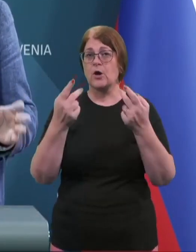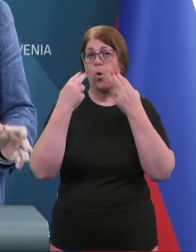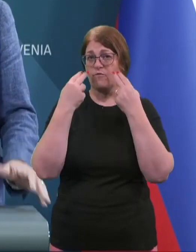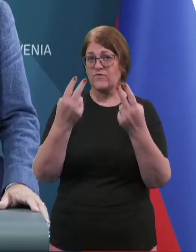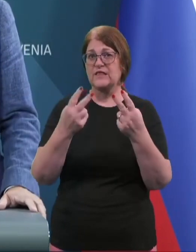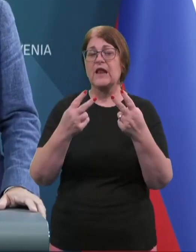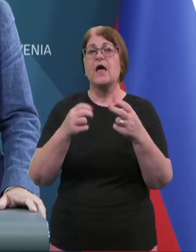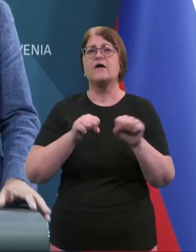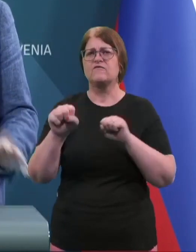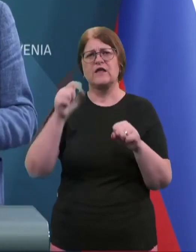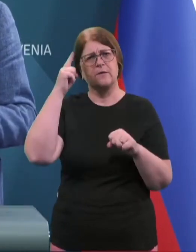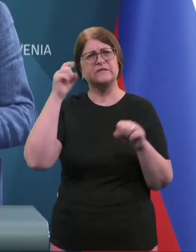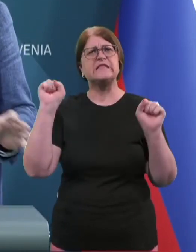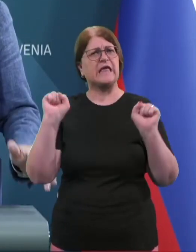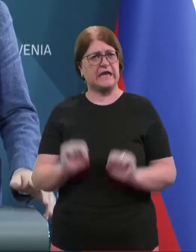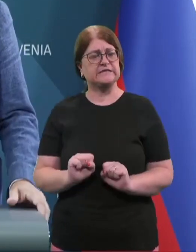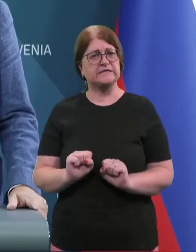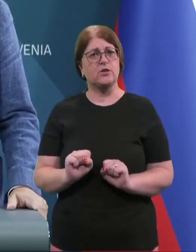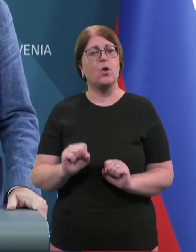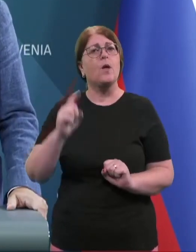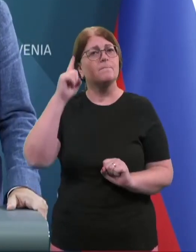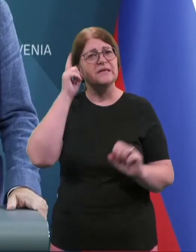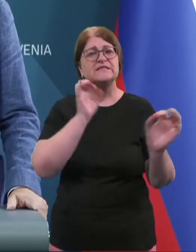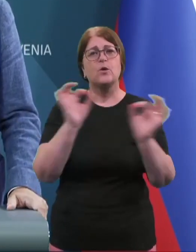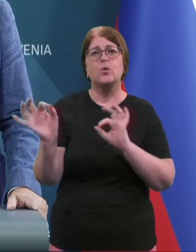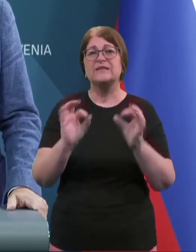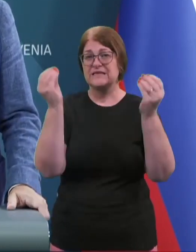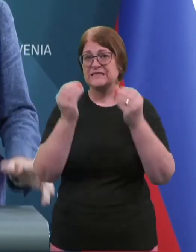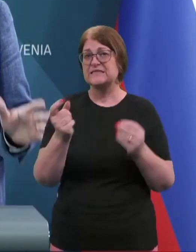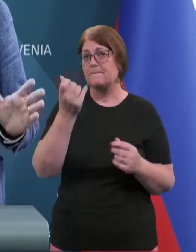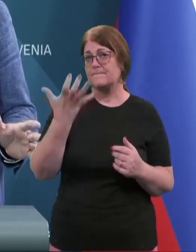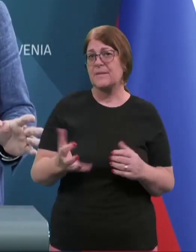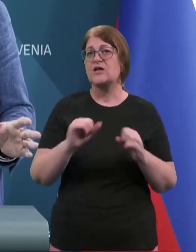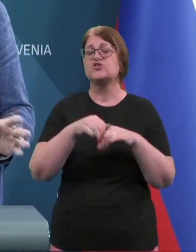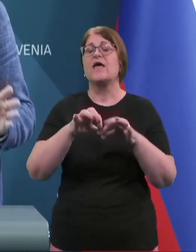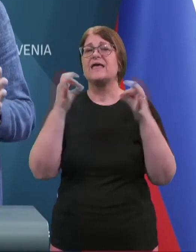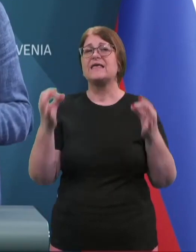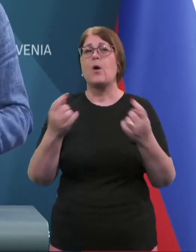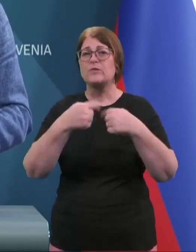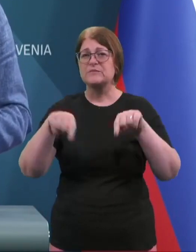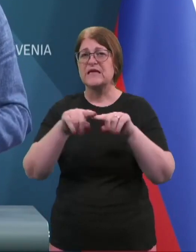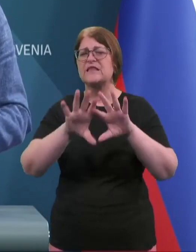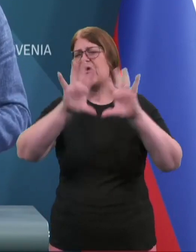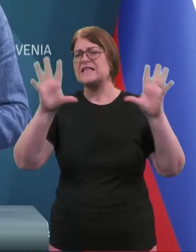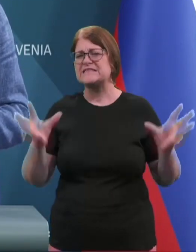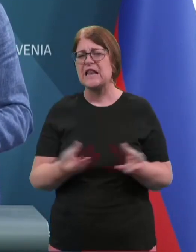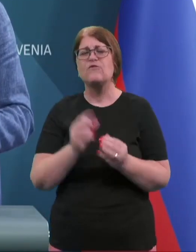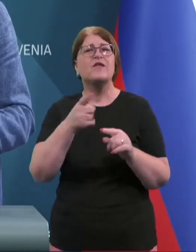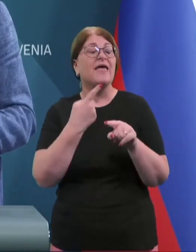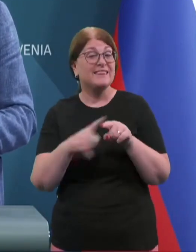da vlada misli resno, da misli urediti sam sistem plač v javnem sektorju celovito in del